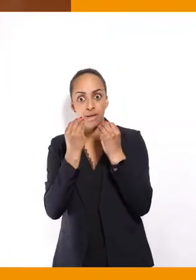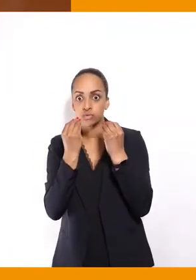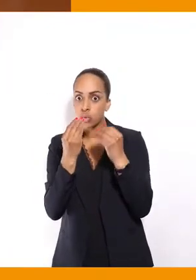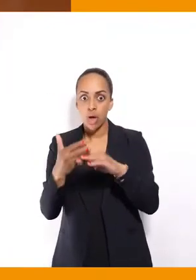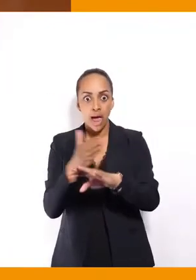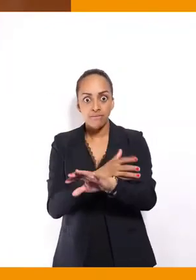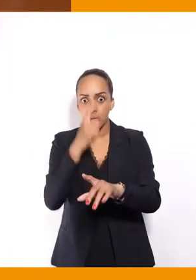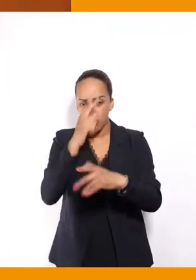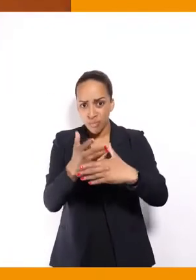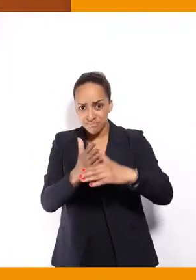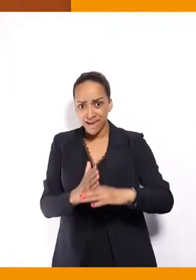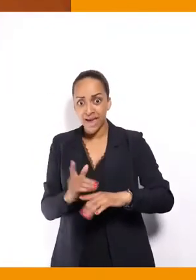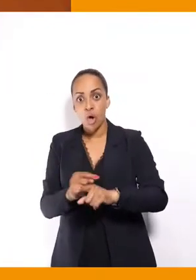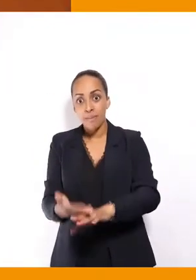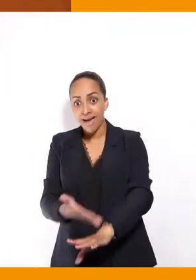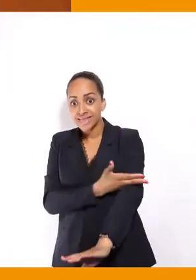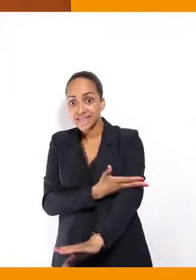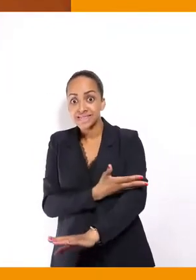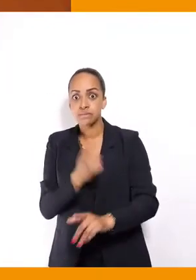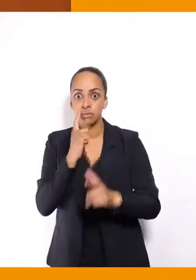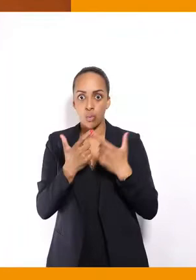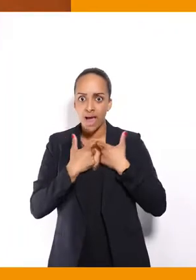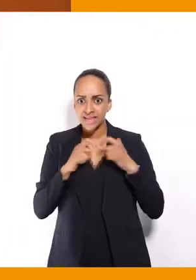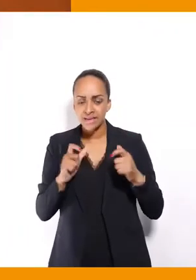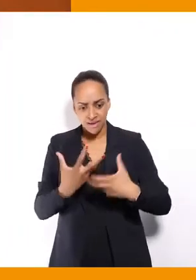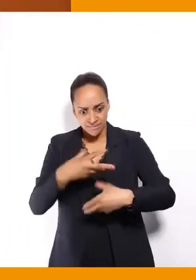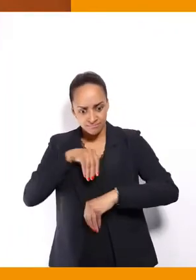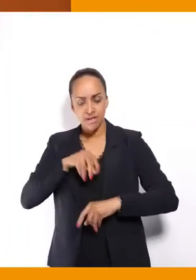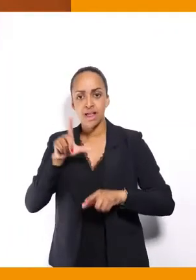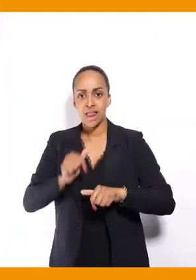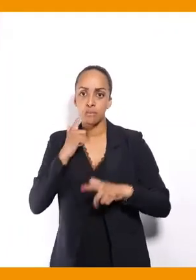et anticipent sur les besoins de l'accessibilité des campagnes.